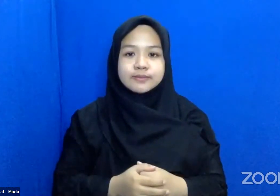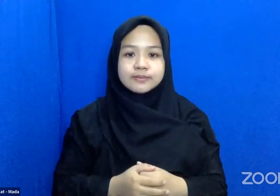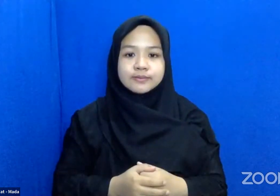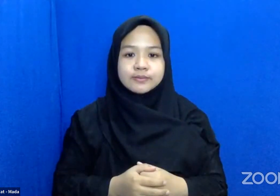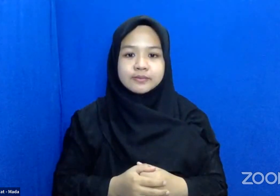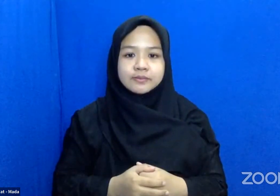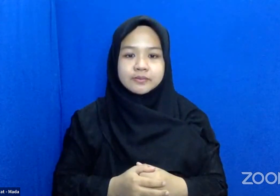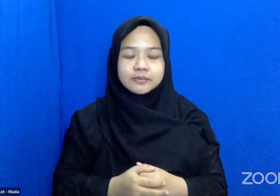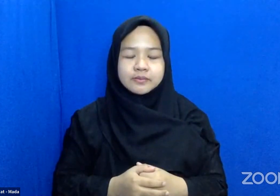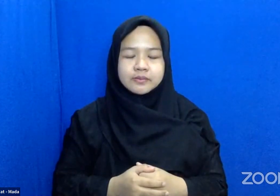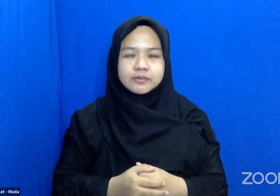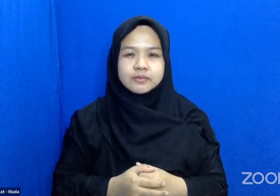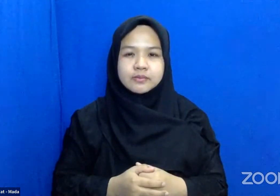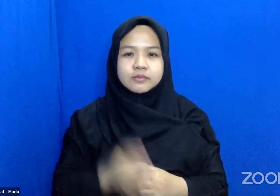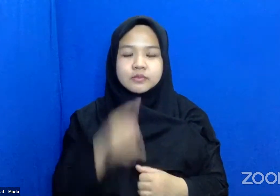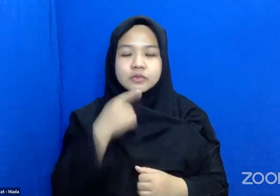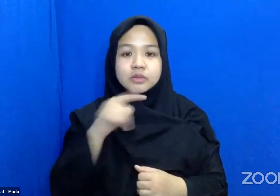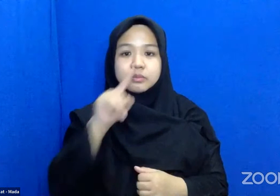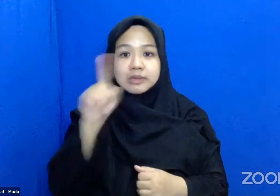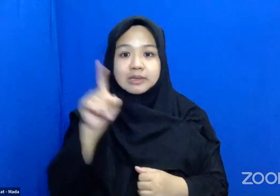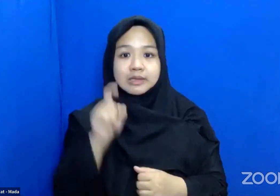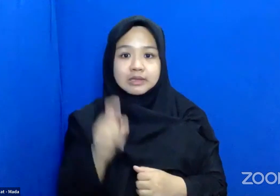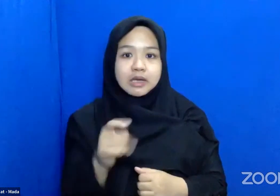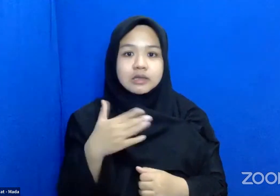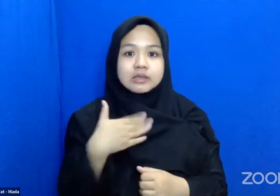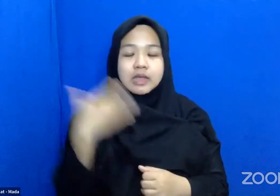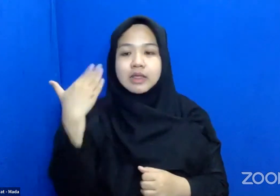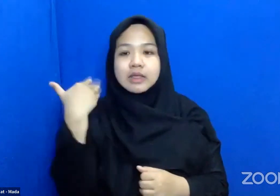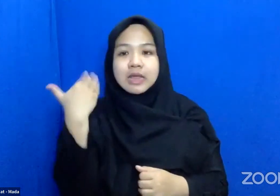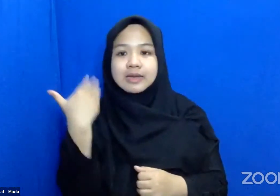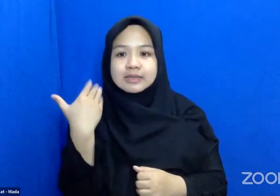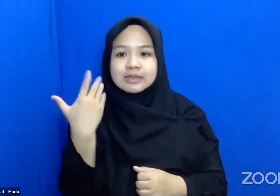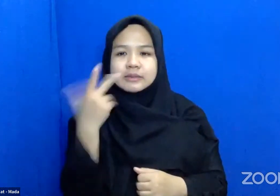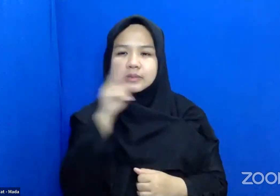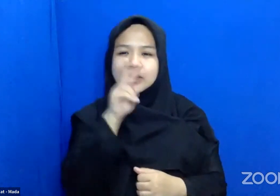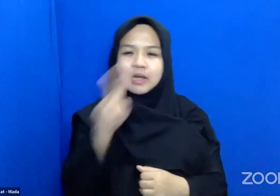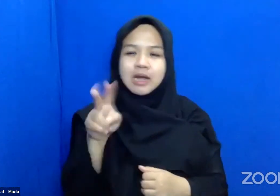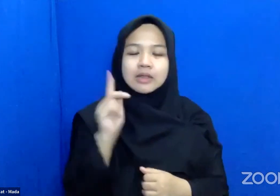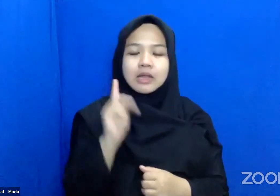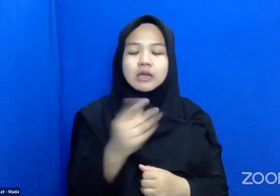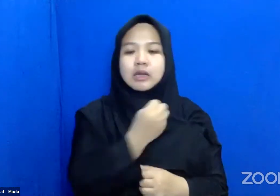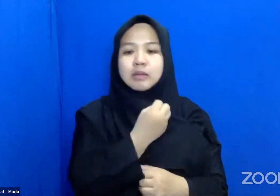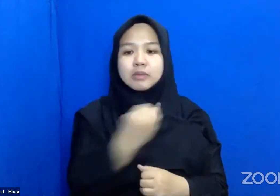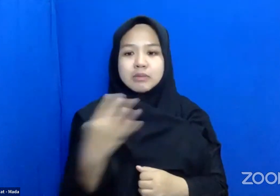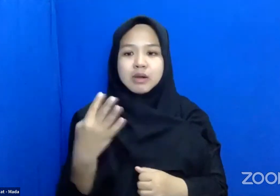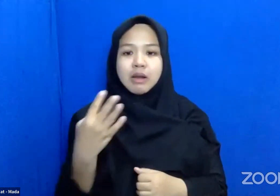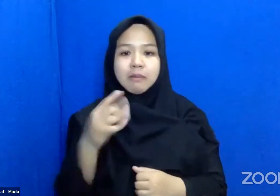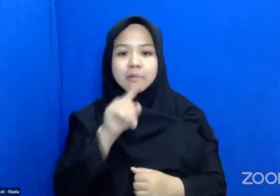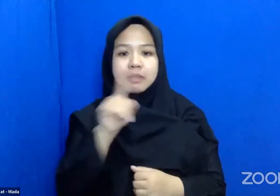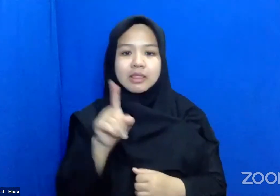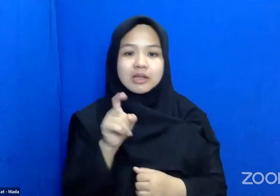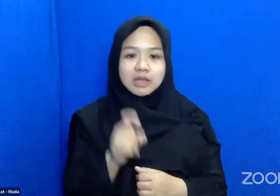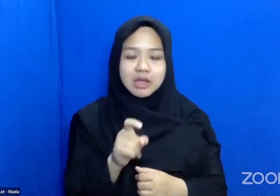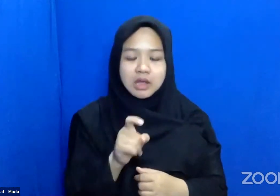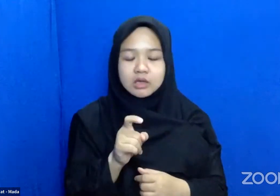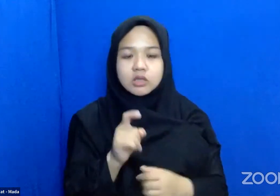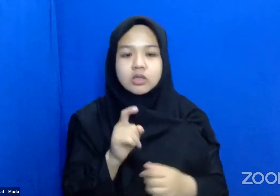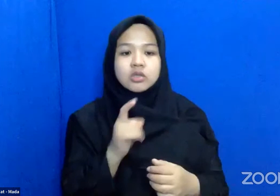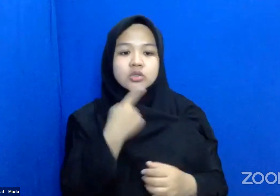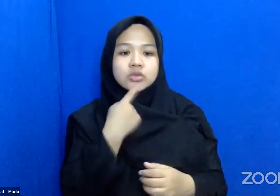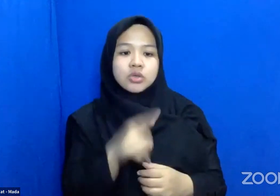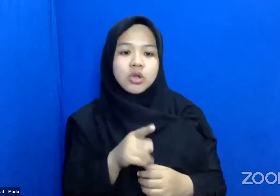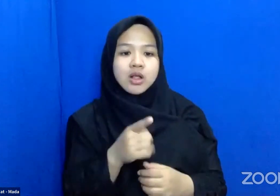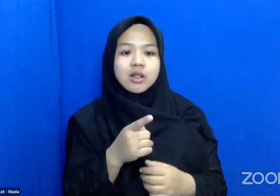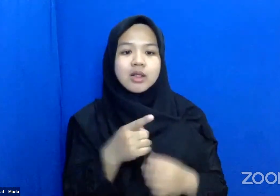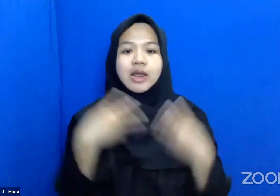Berkaitan Dengan Pertanyaan Saya Tadi Melihat Ada Beberapa Pertanyaan Berkaitan Dengan